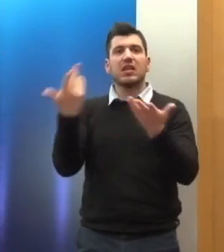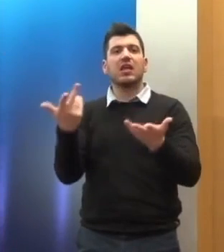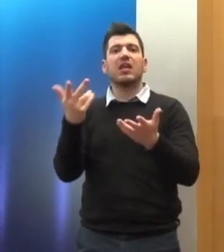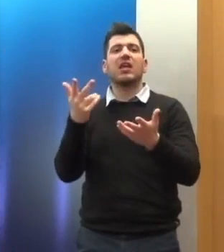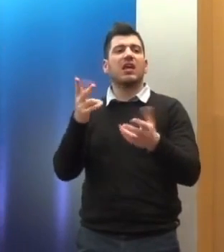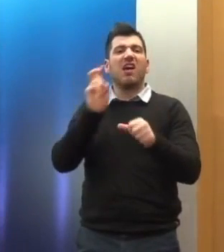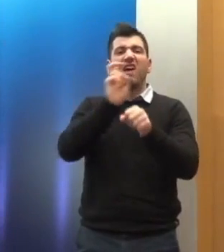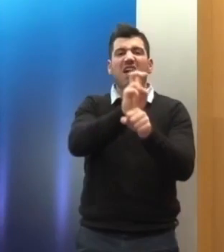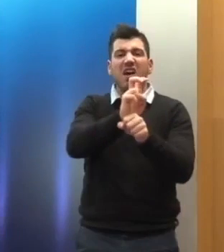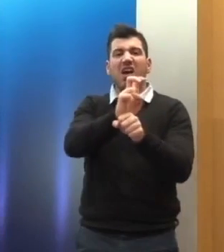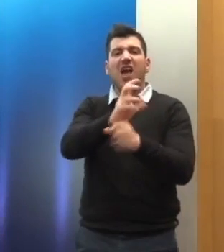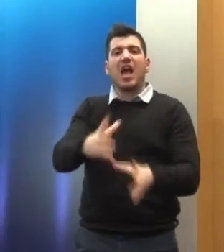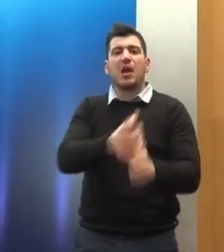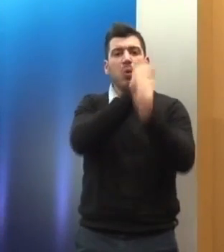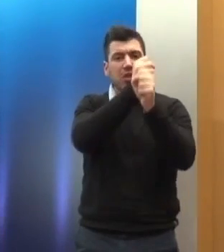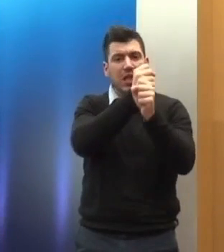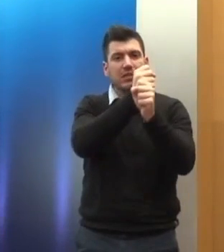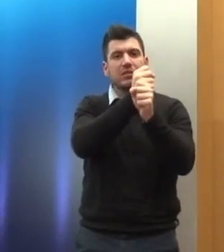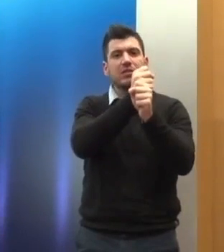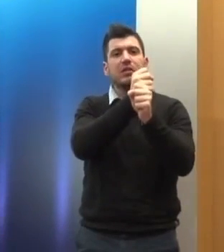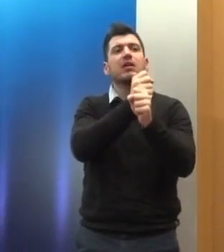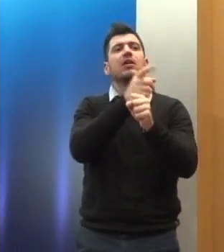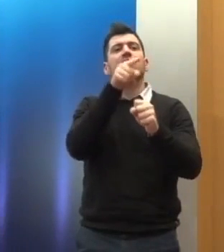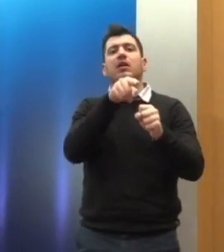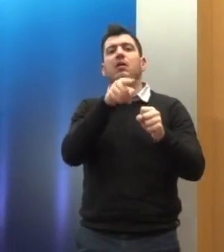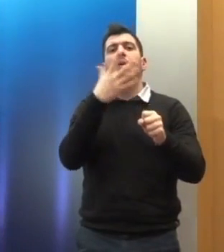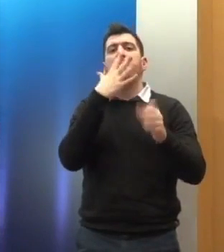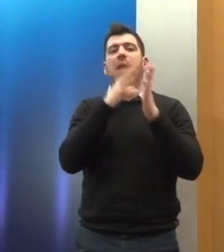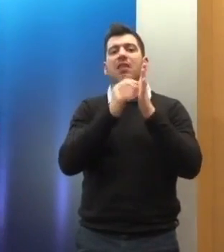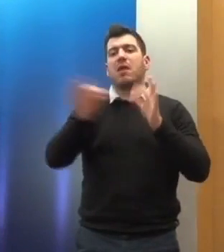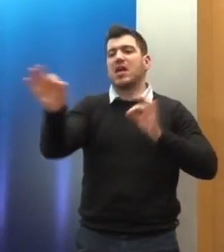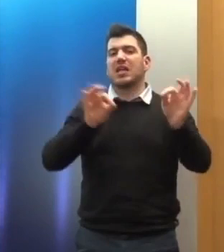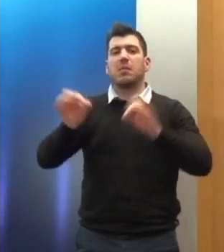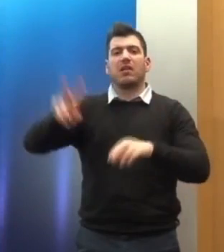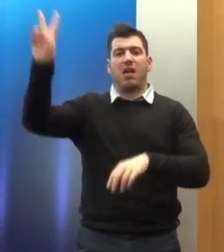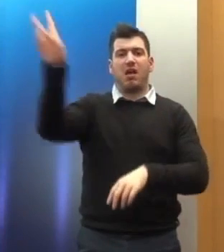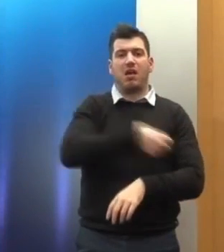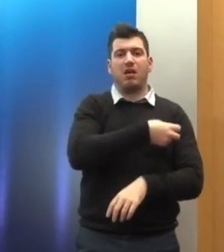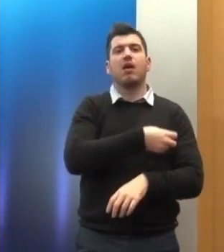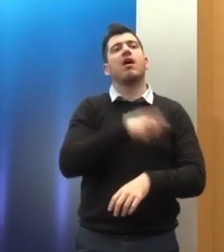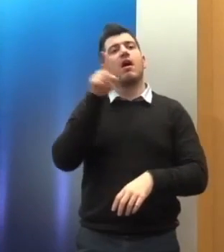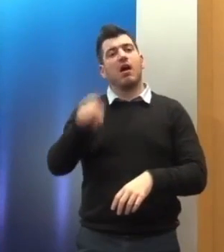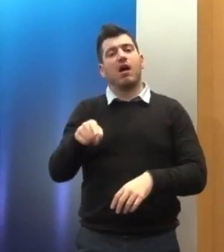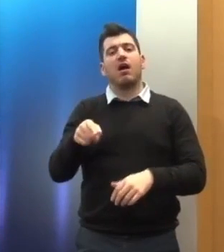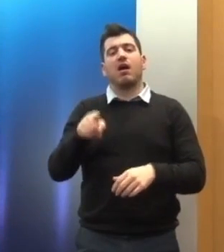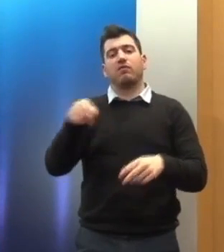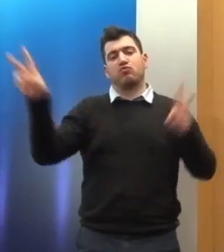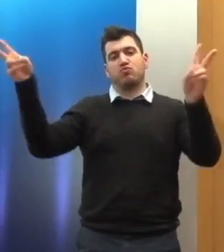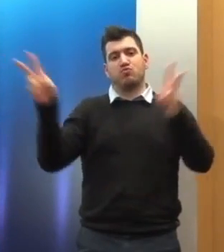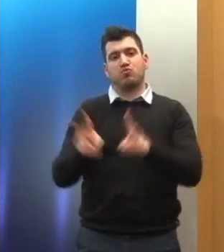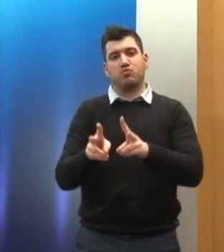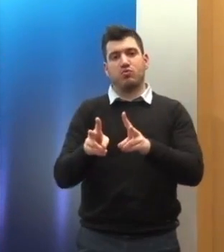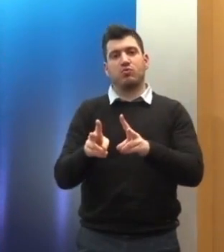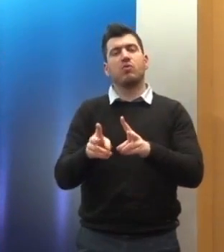δικαστηρίων φαίνεται να εστιάζεται στην ανάκληση των απαλωτριώσεων. Ως προς το γκρουπ των υποθέσεων που αφορούσαν παλαιότερα τον λεγόμενο